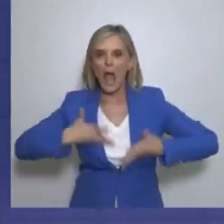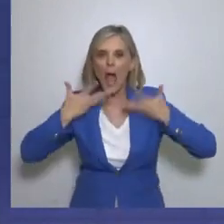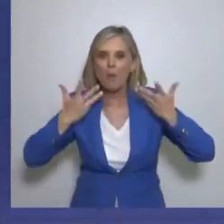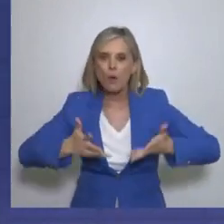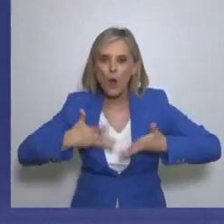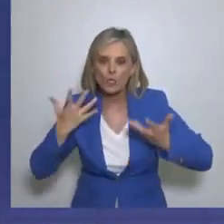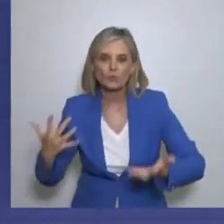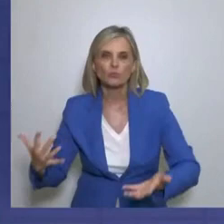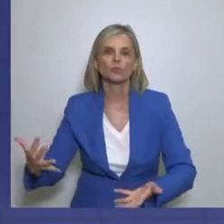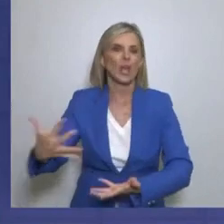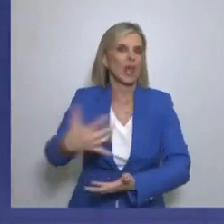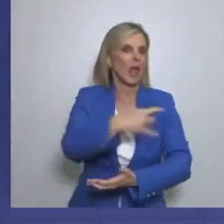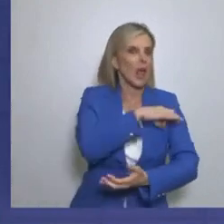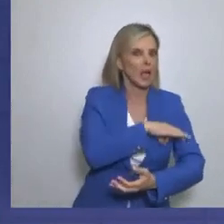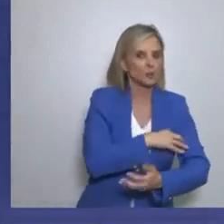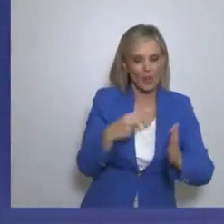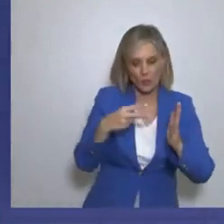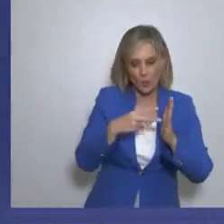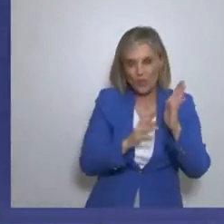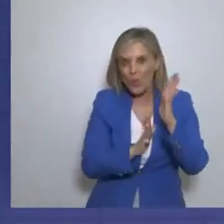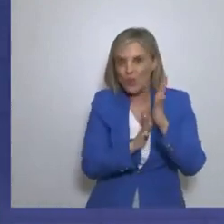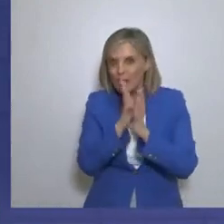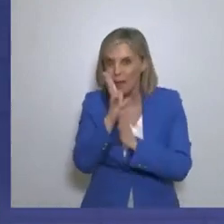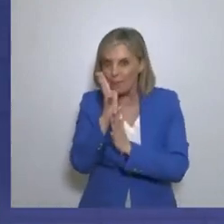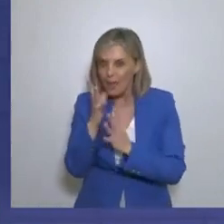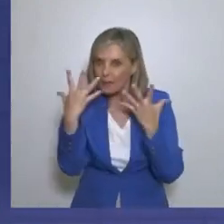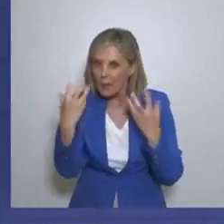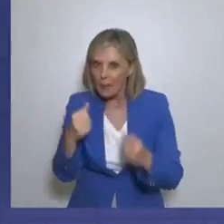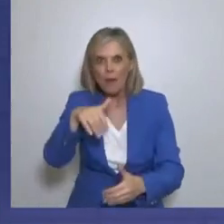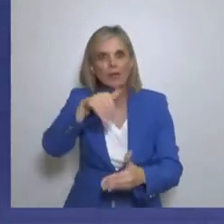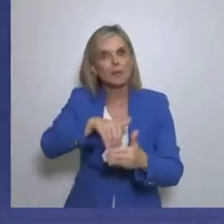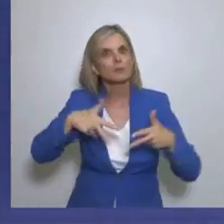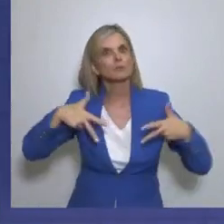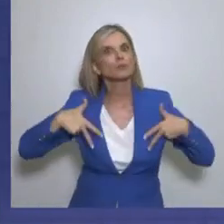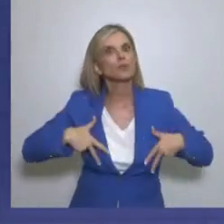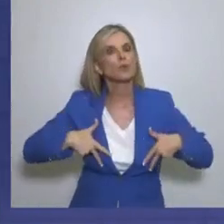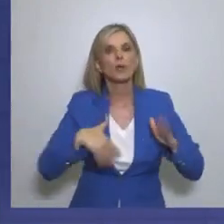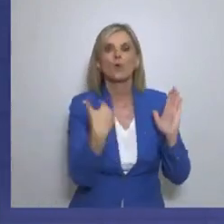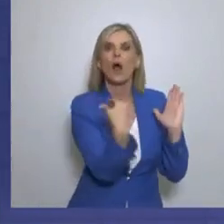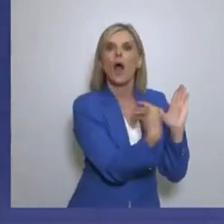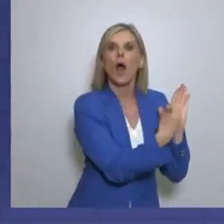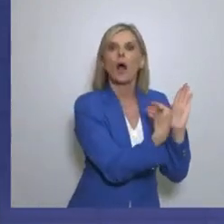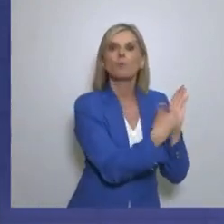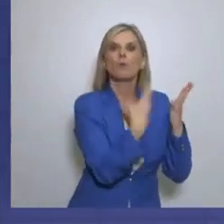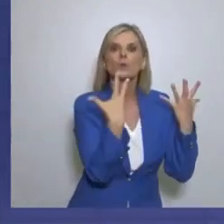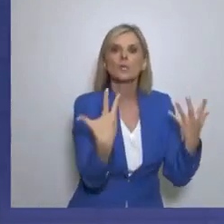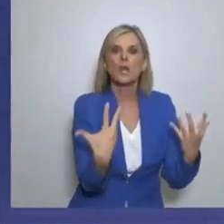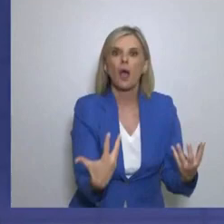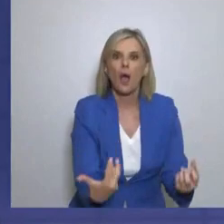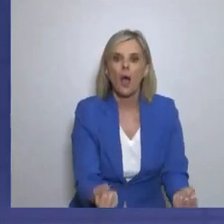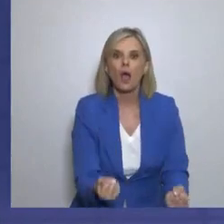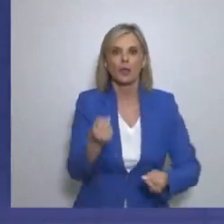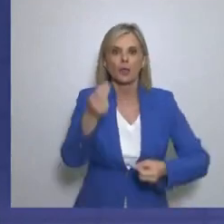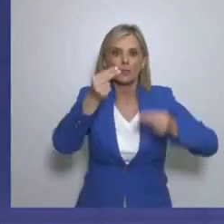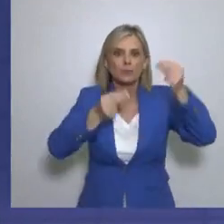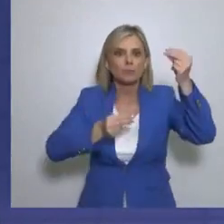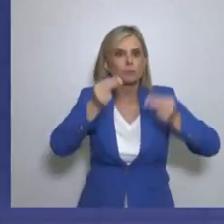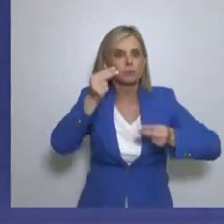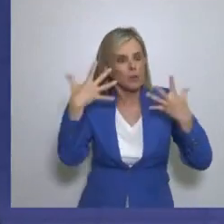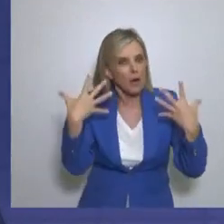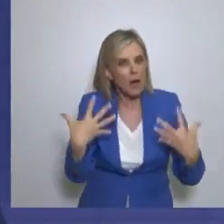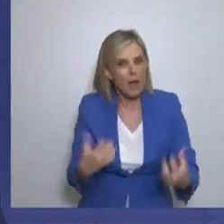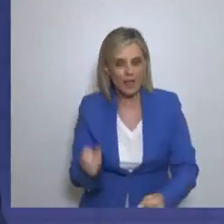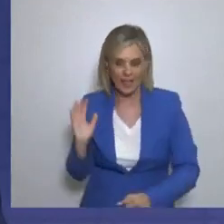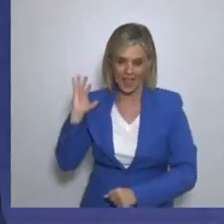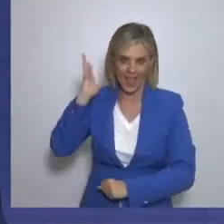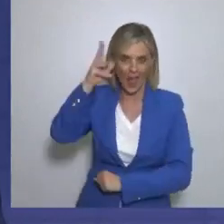Από το 2015 είναι ορατό μπορούμε να το δούμε δηλαδή Και εμφανίζεται αυτό πραγματικά